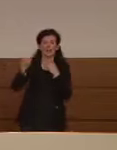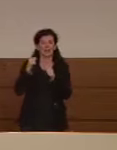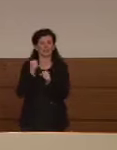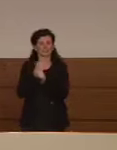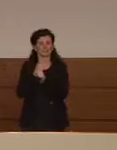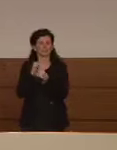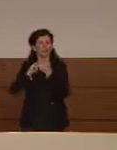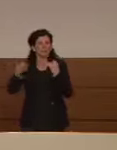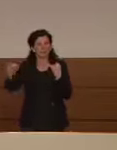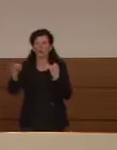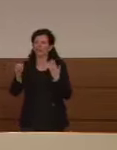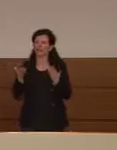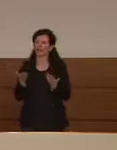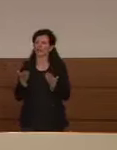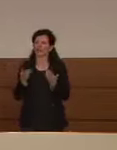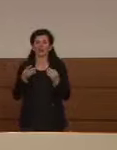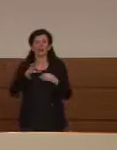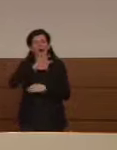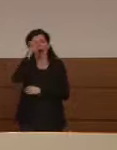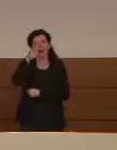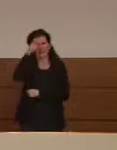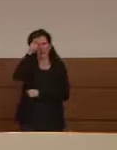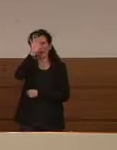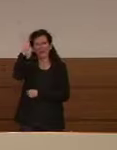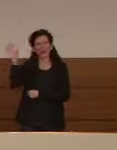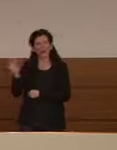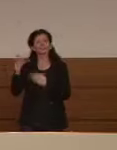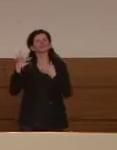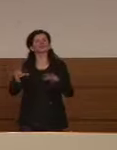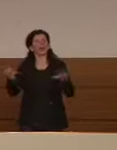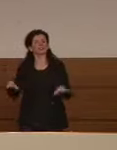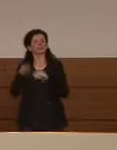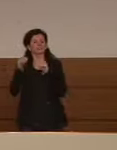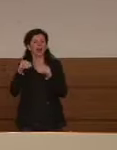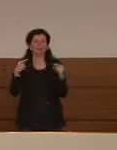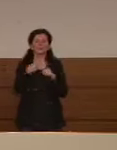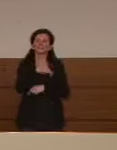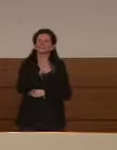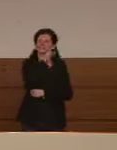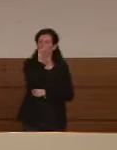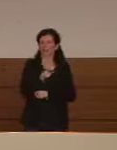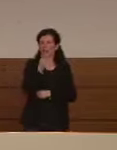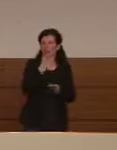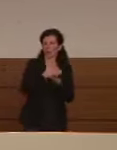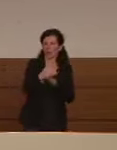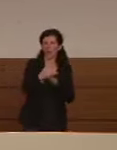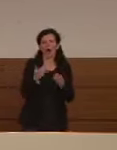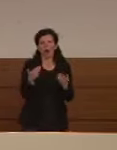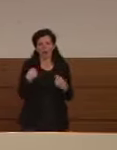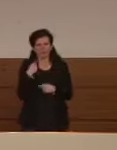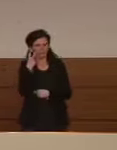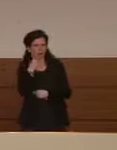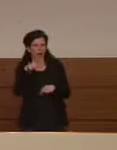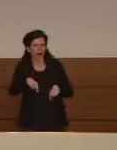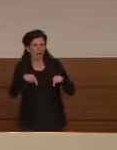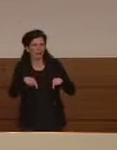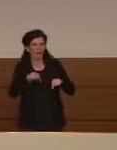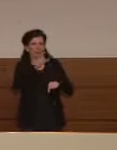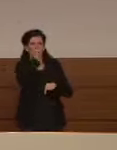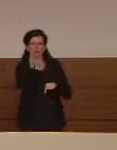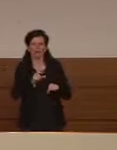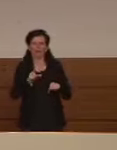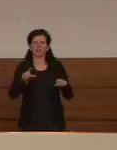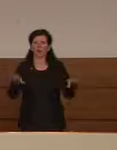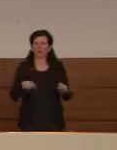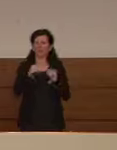altri paesi l'avevano già introdotto noi abbiamo visto che c'è questa capacità anche nel nostro paese probabilmente un po' di inventiva di